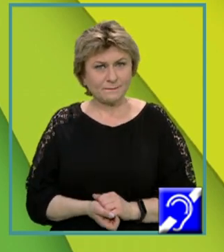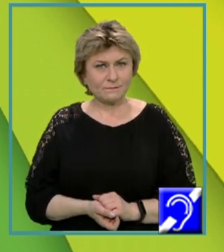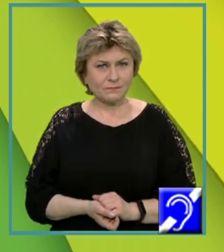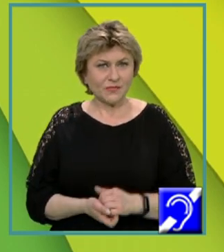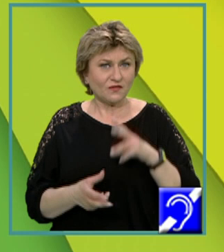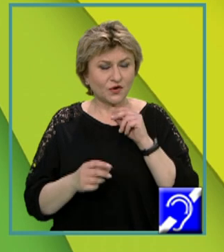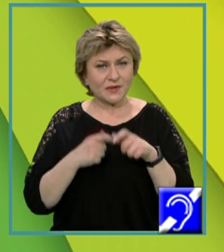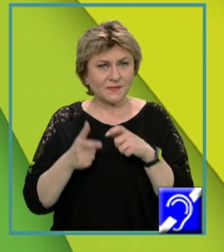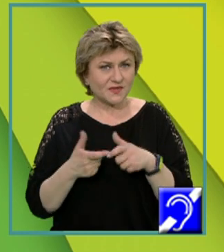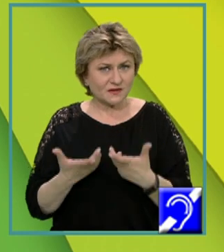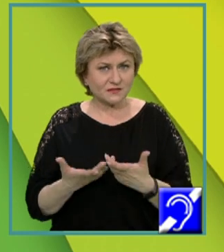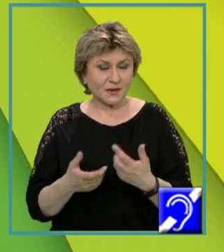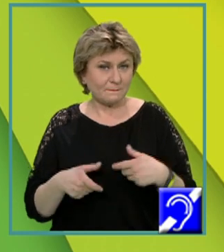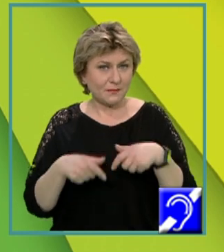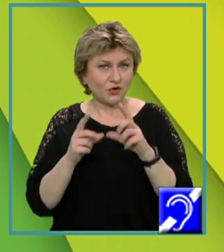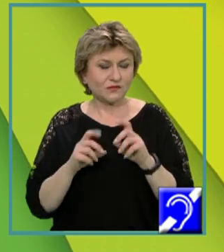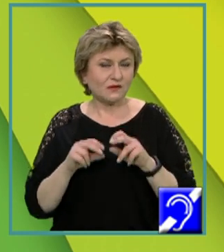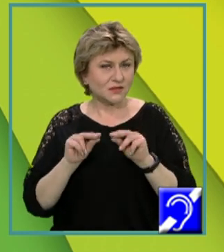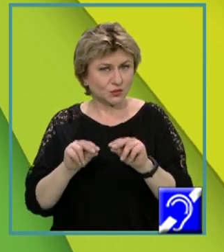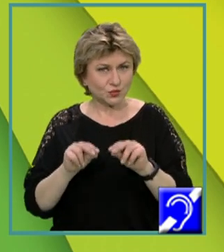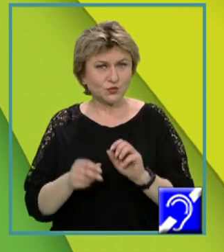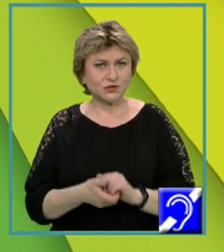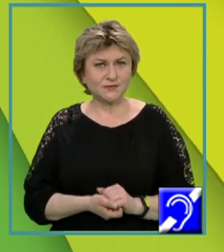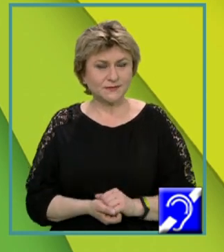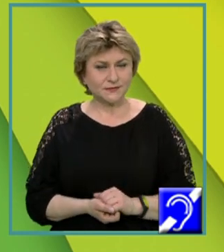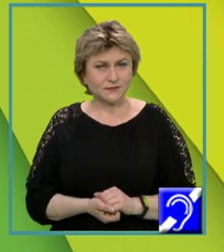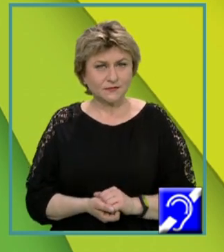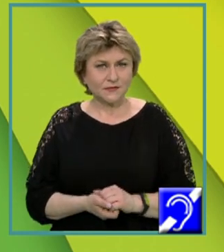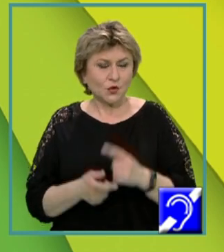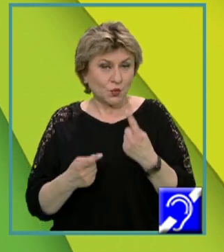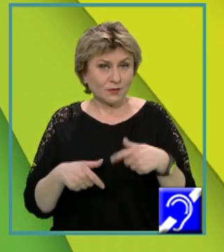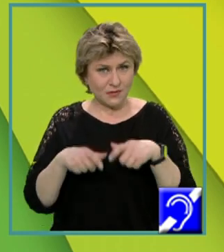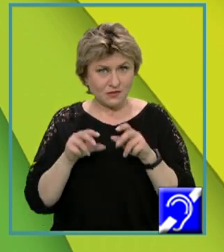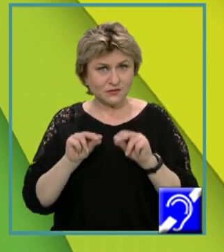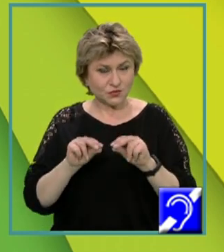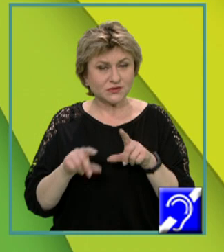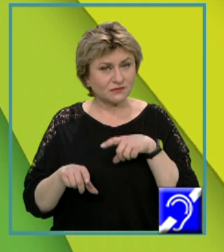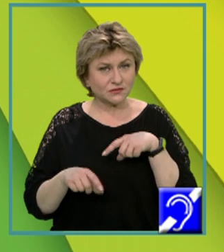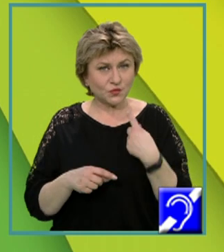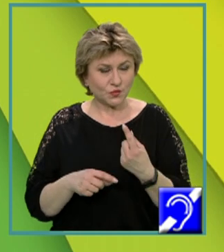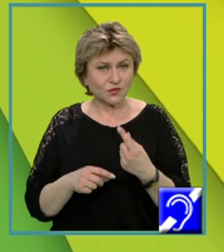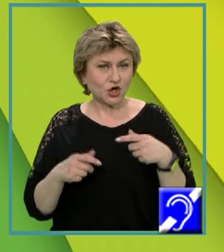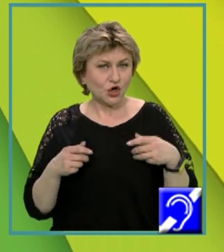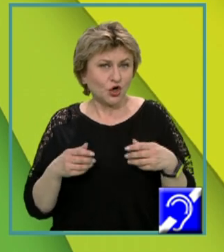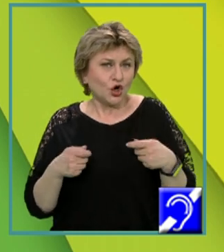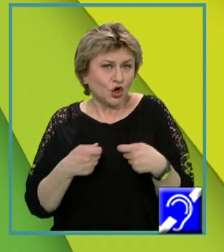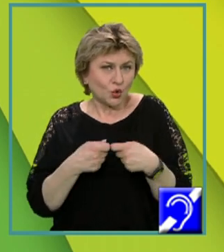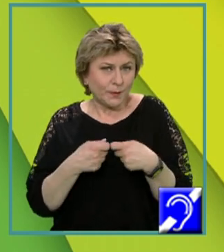Vorbim despre blocuri de instrucțiuni. Un bloc de instrucțiuni este un grup